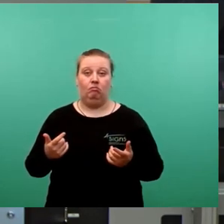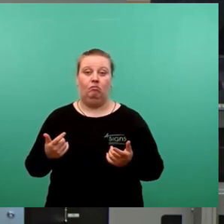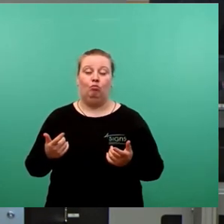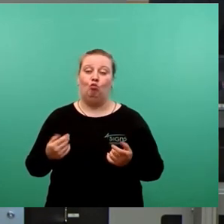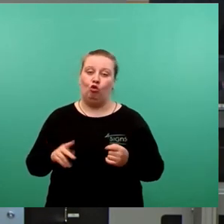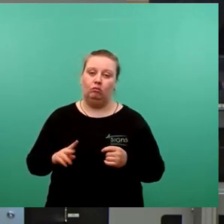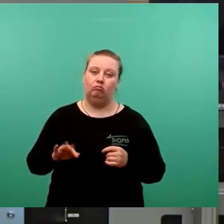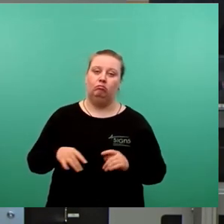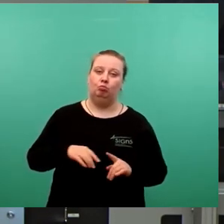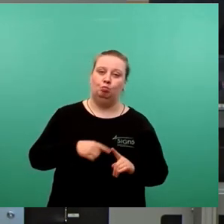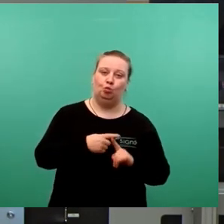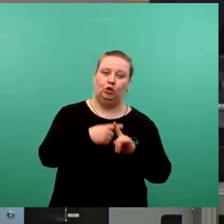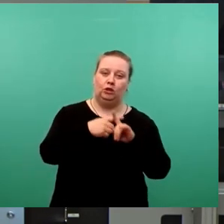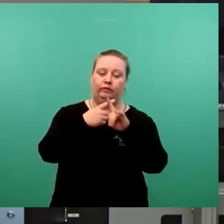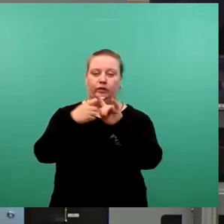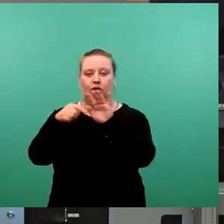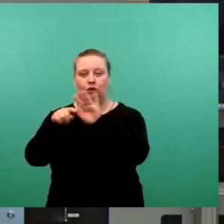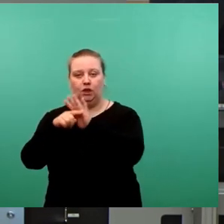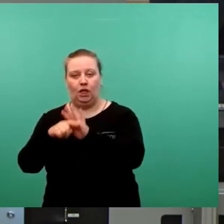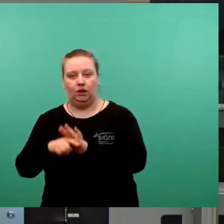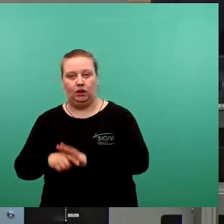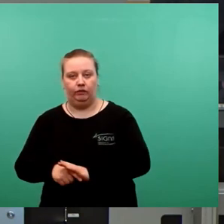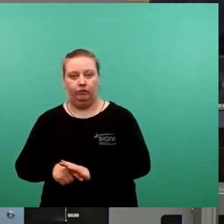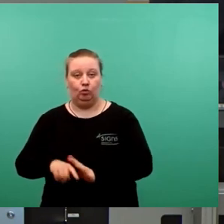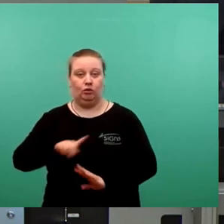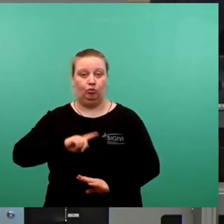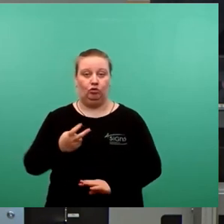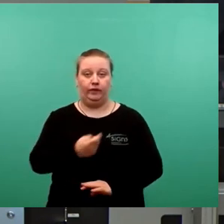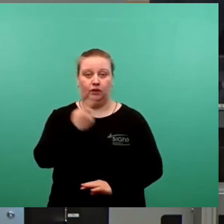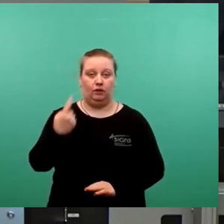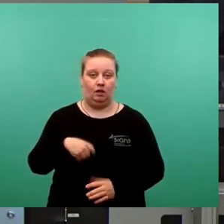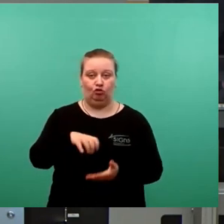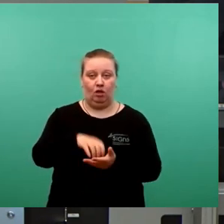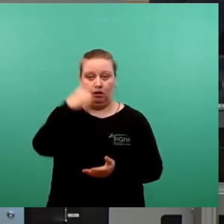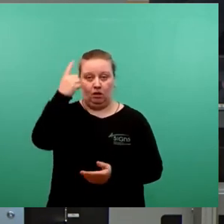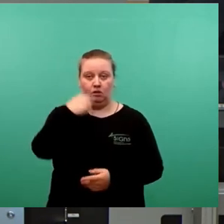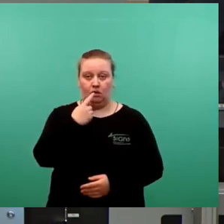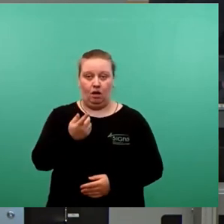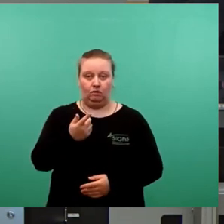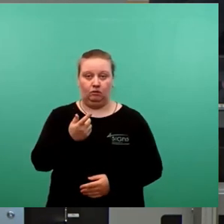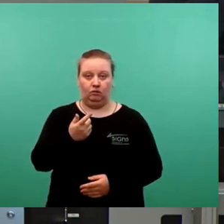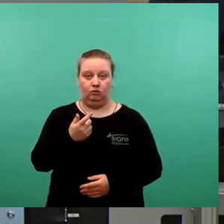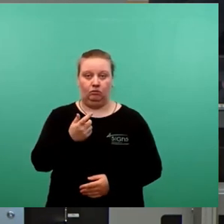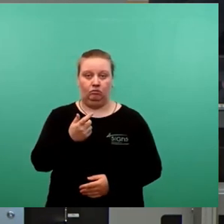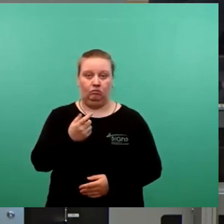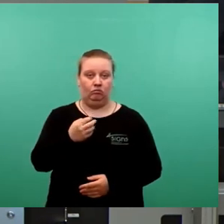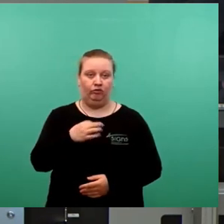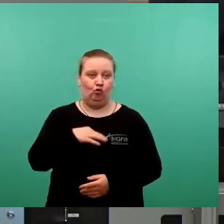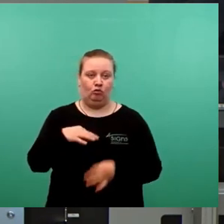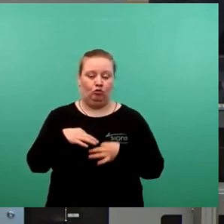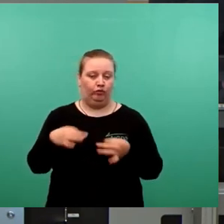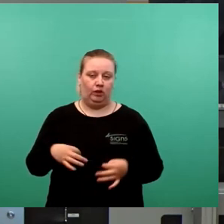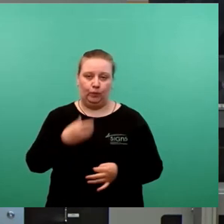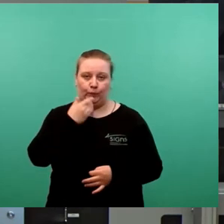gesagt worden. Ich sage, als jemand, der hier 20 Jahre im Stadtrat ist, dass er mich insgesamt nicht überzeugt.